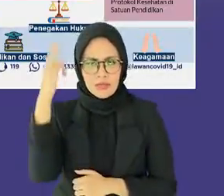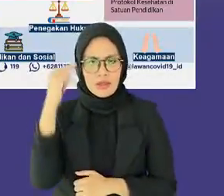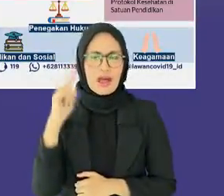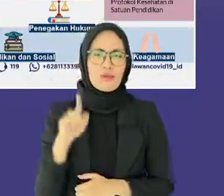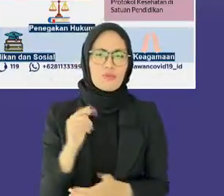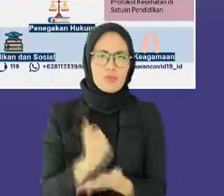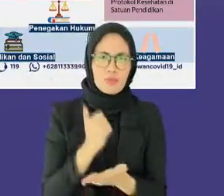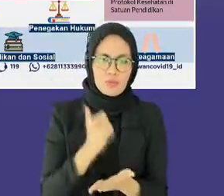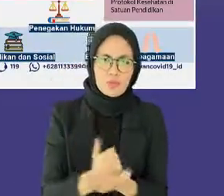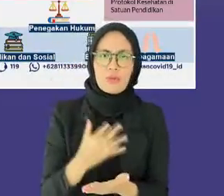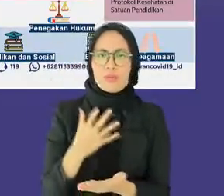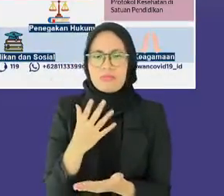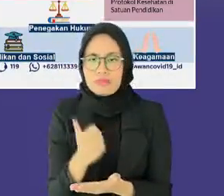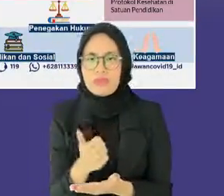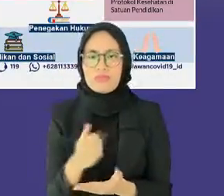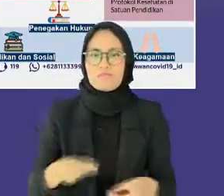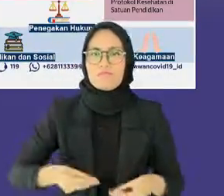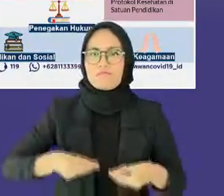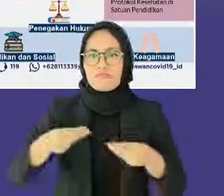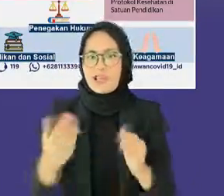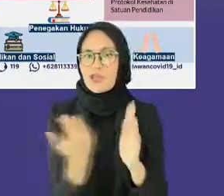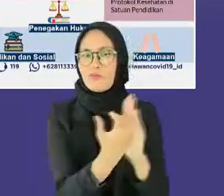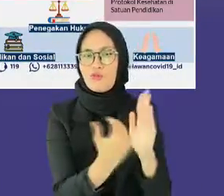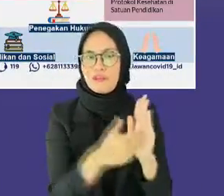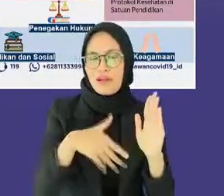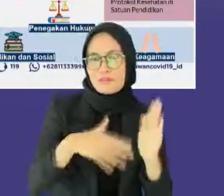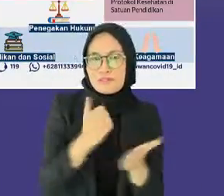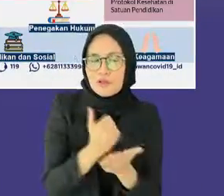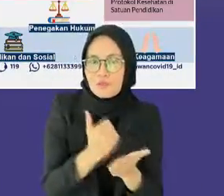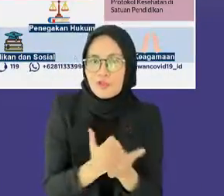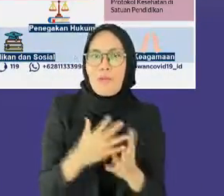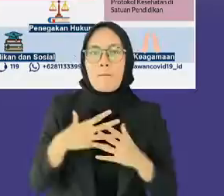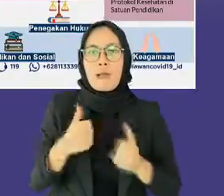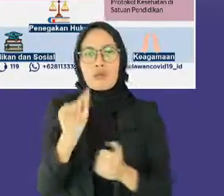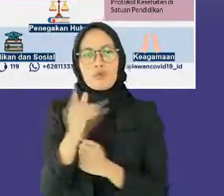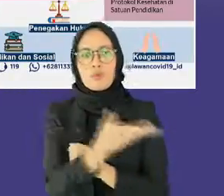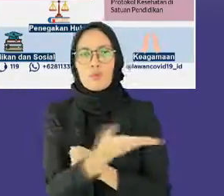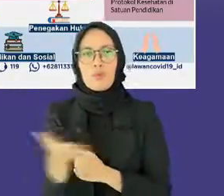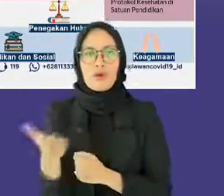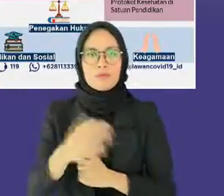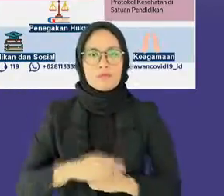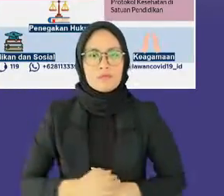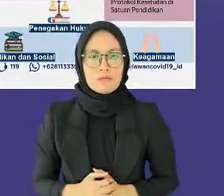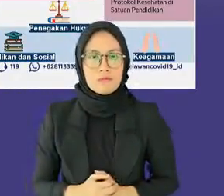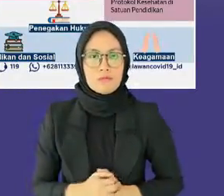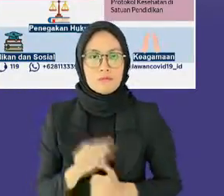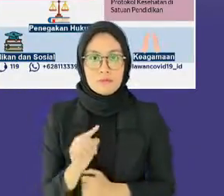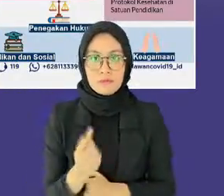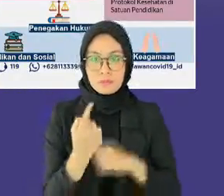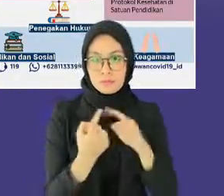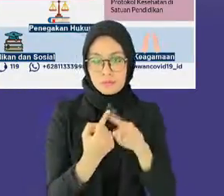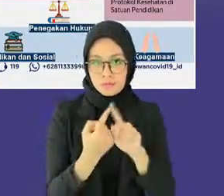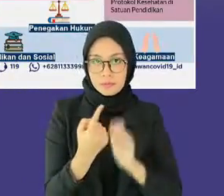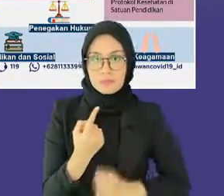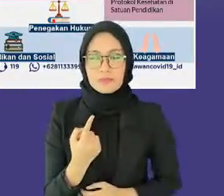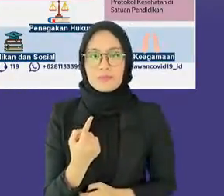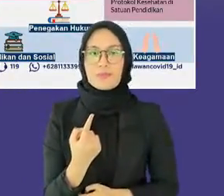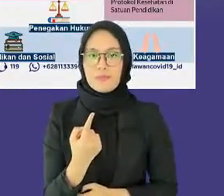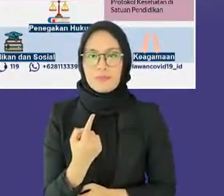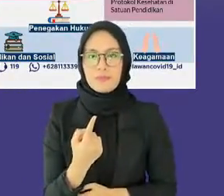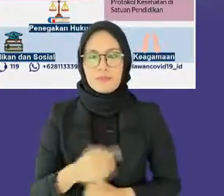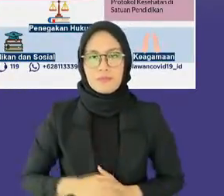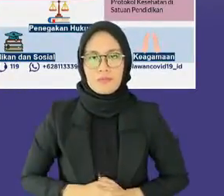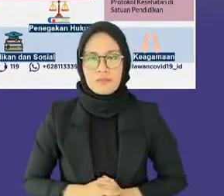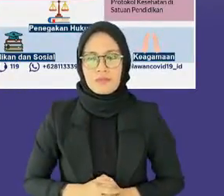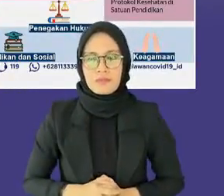responsif menjalankan tugas dan mengambil keputusan. Pertama, untuk dapat meminimalisir